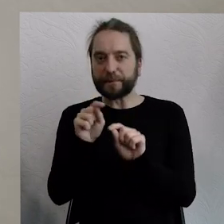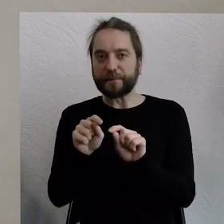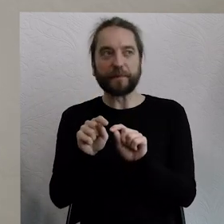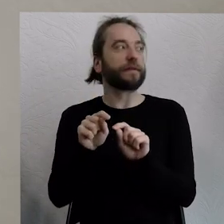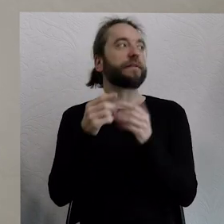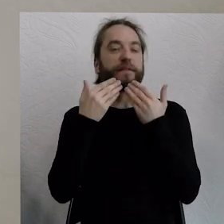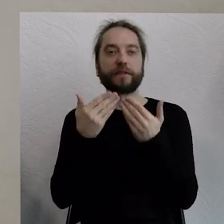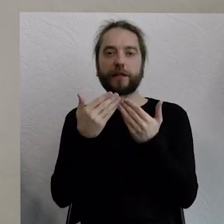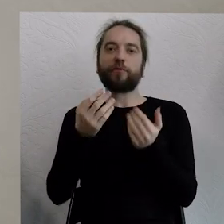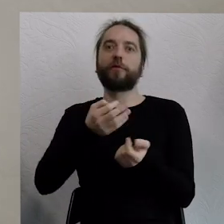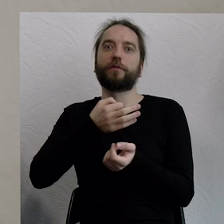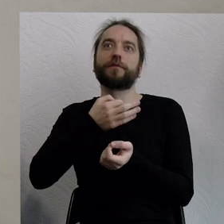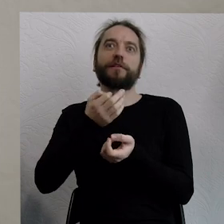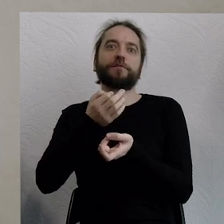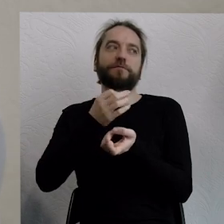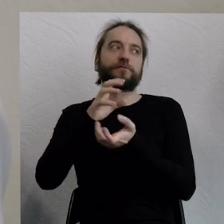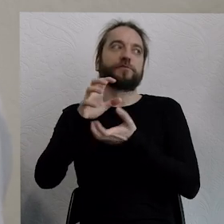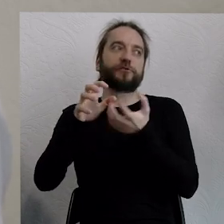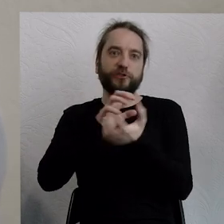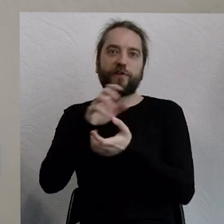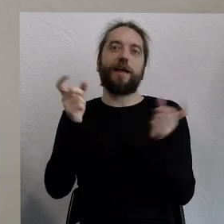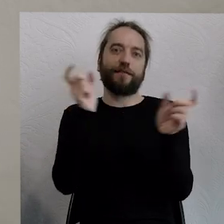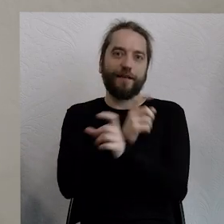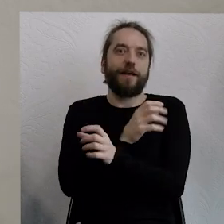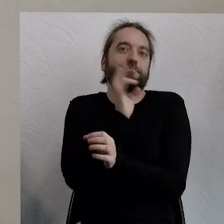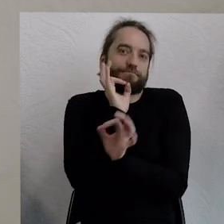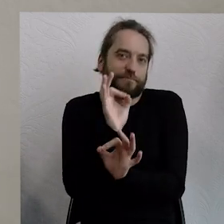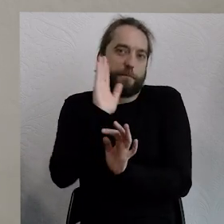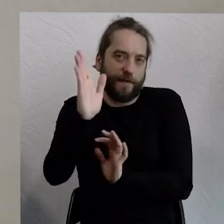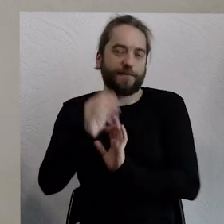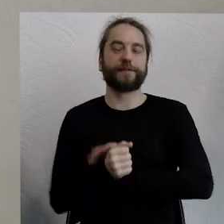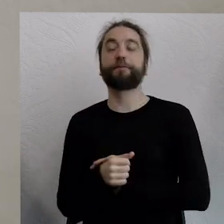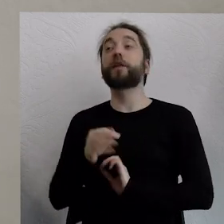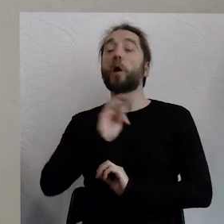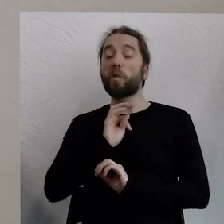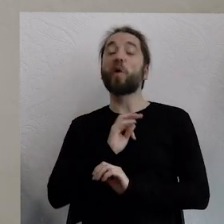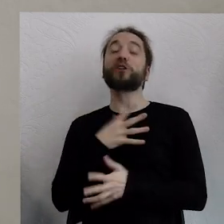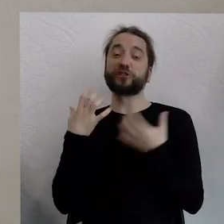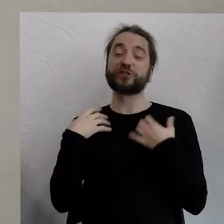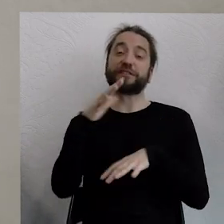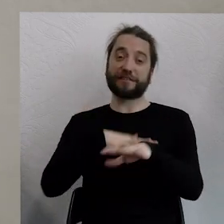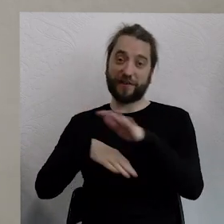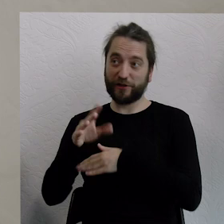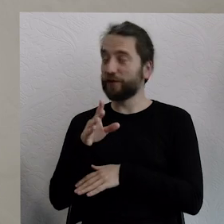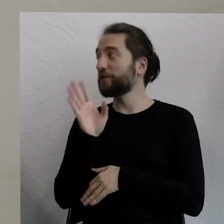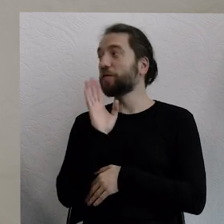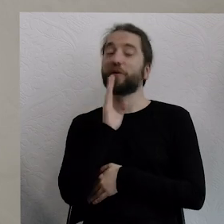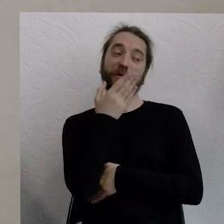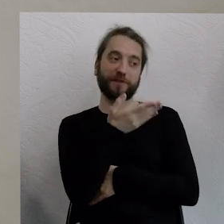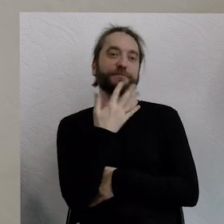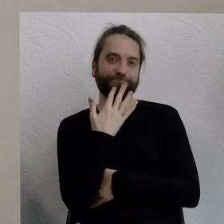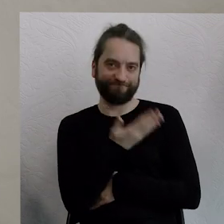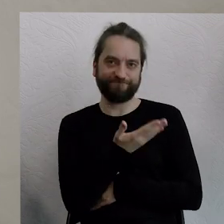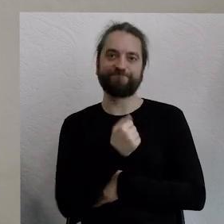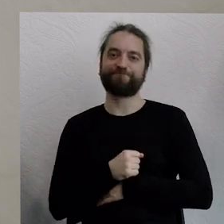Jakoś mi to pomaga być tutaj. Ale oczywiście w swoim życiu pozazawodowym blisko mi do tego, co mówisz. Dlatego też dzisiaj tutaj